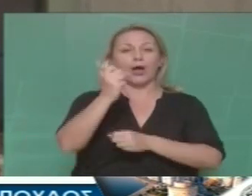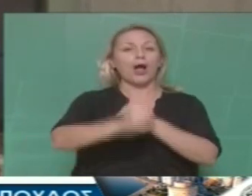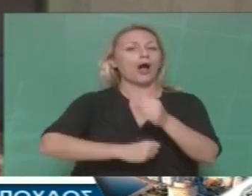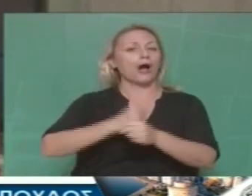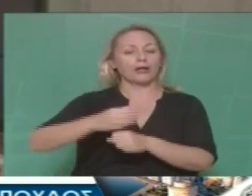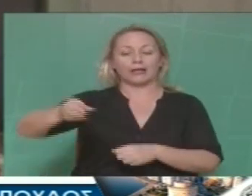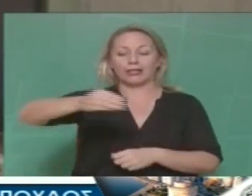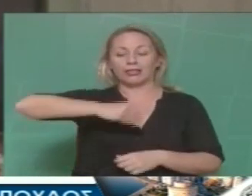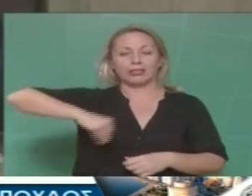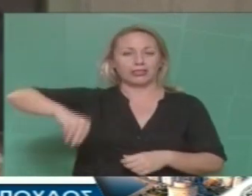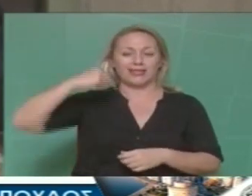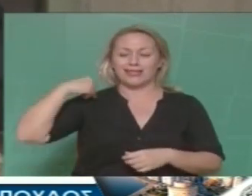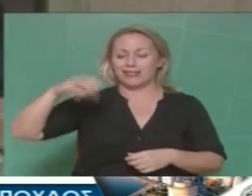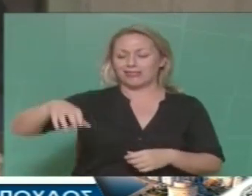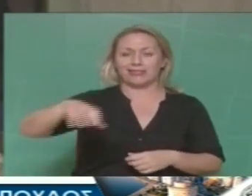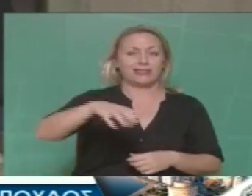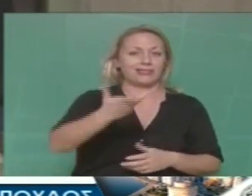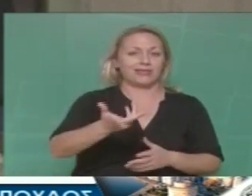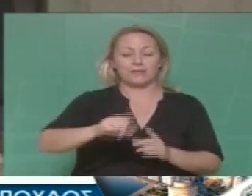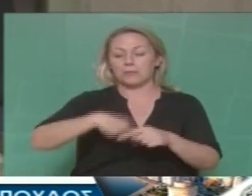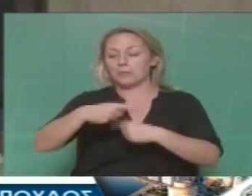μόνο στους Δήμους και με όλες τις κυβερνήσεις τόσο πολύ,